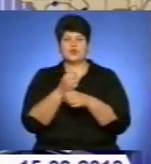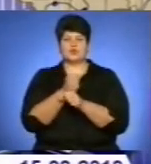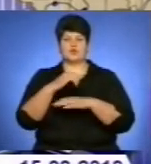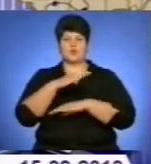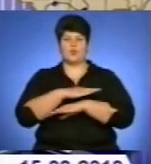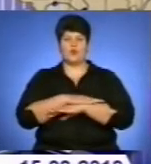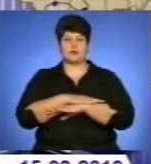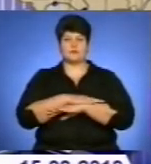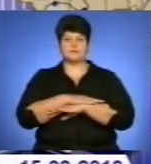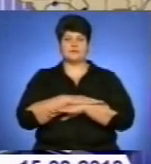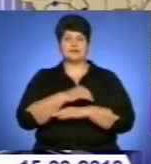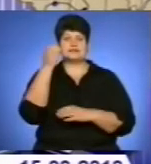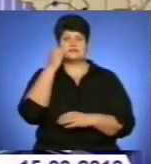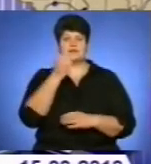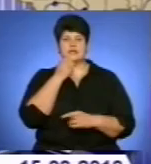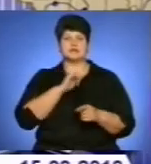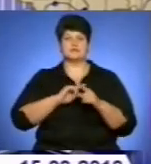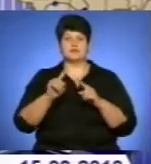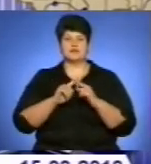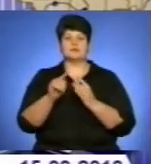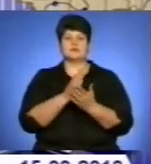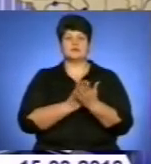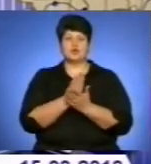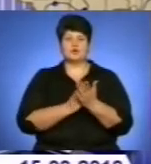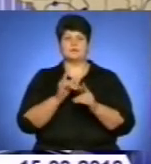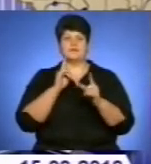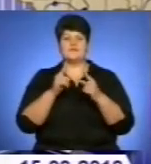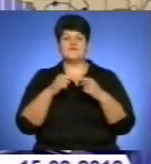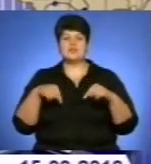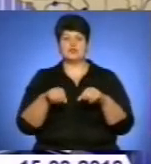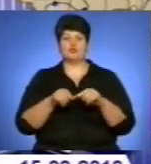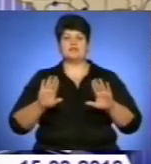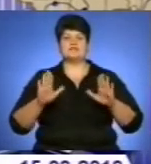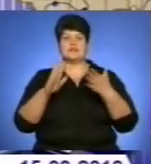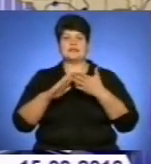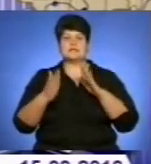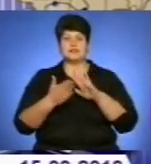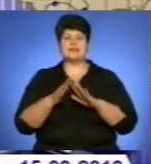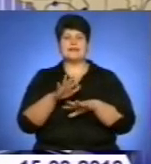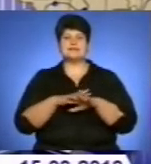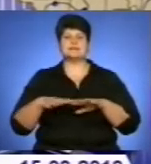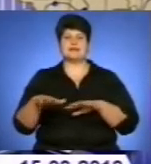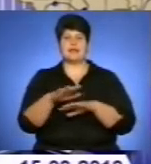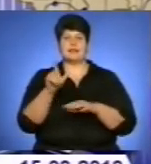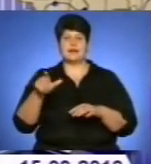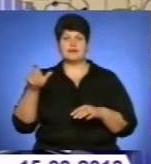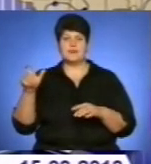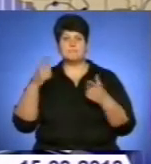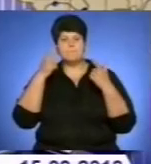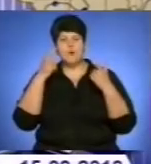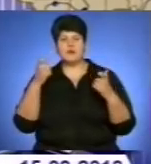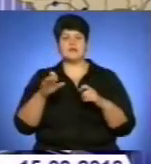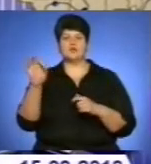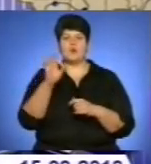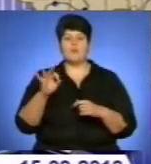Мечищі, Діброва, Надорожню, Квіткове, Тростянець, Рексін та деякі інші села. Навчання у школах